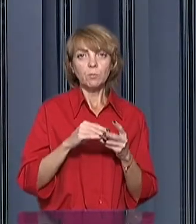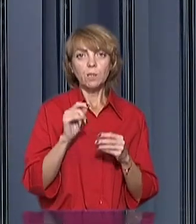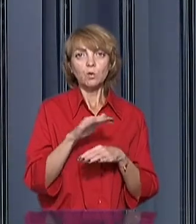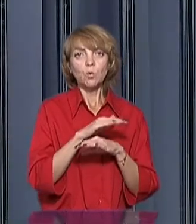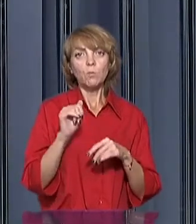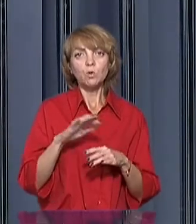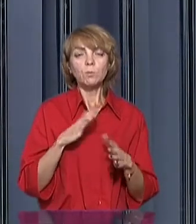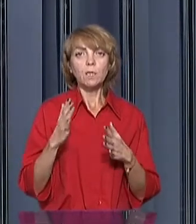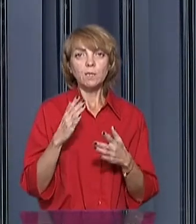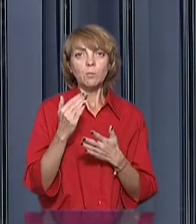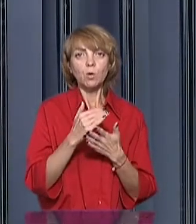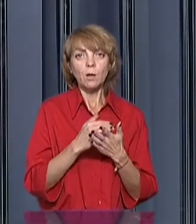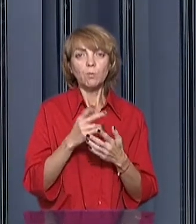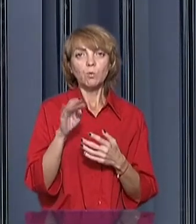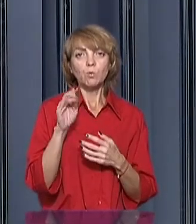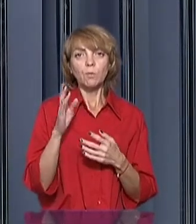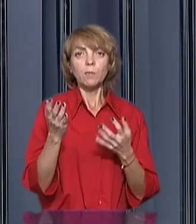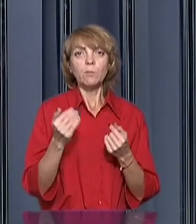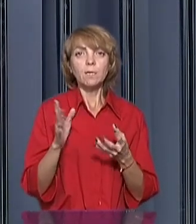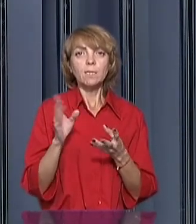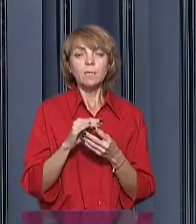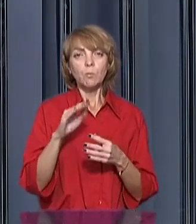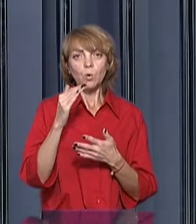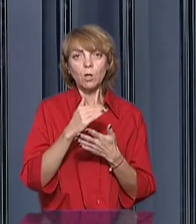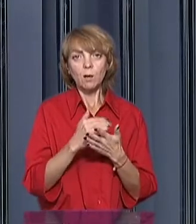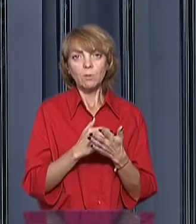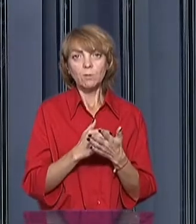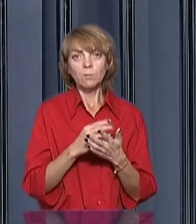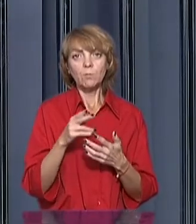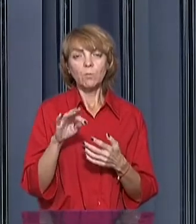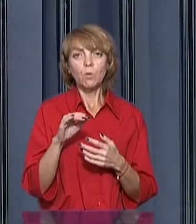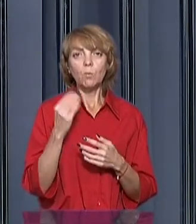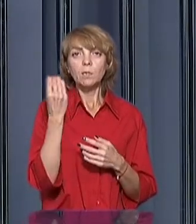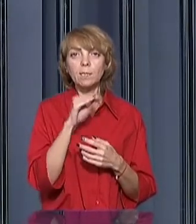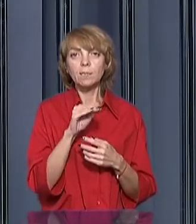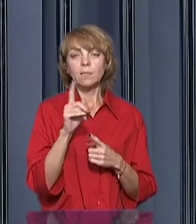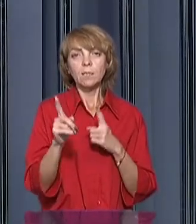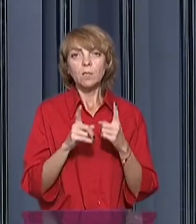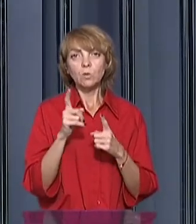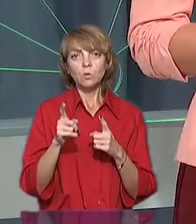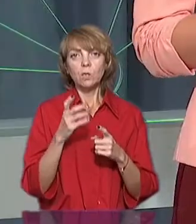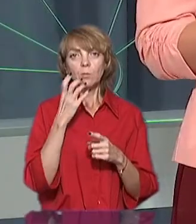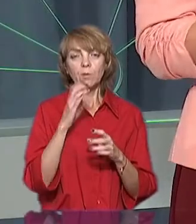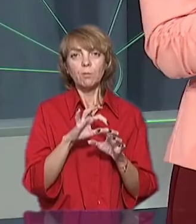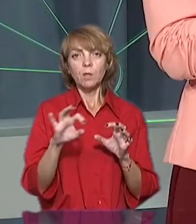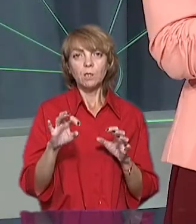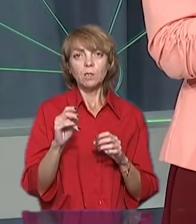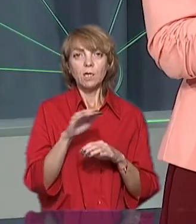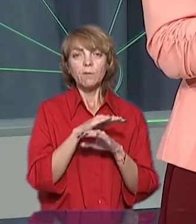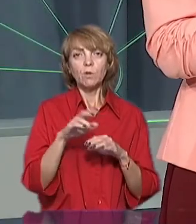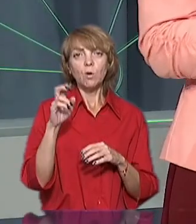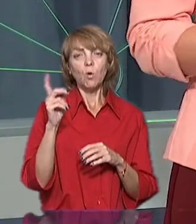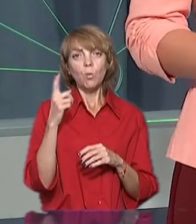рівні, може бути, яких-то програмних продуктів, приймати цілих програм, по модернізації реконструкції теплових. На рівні області, на рівні